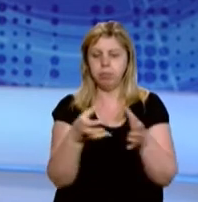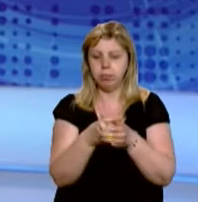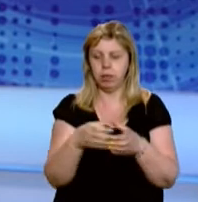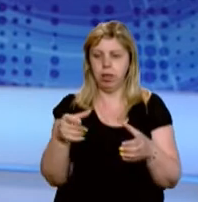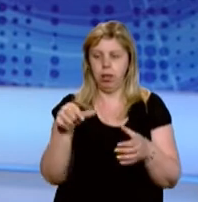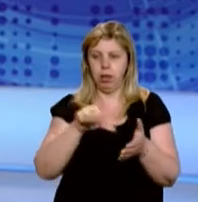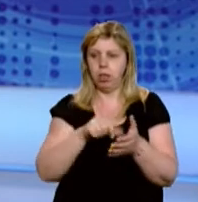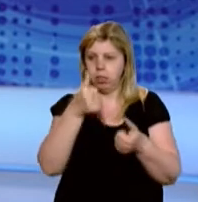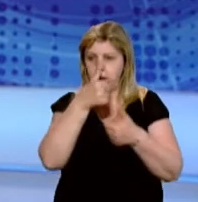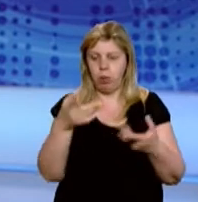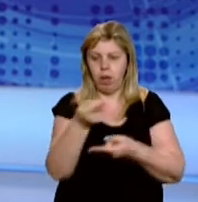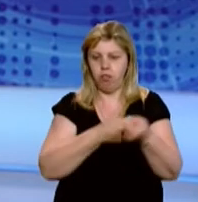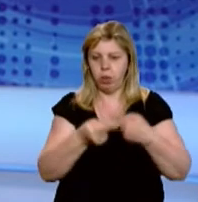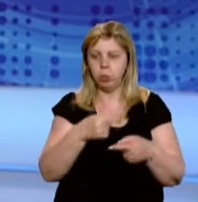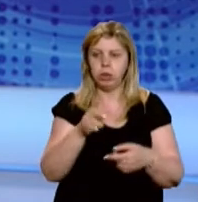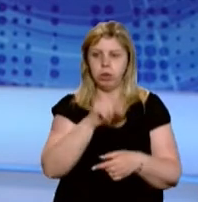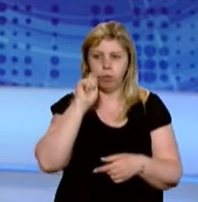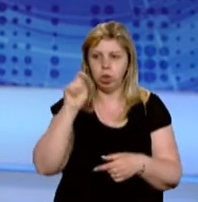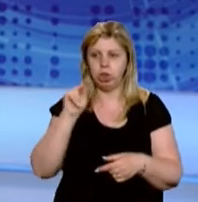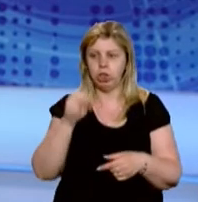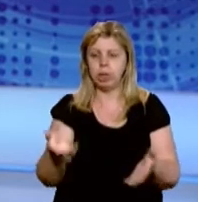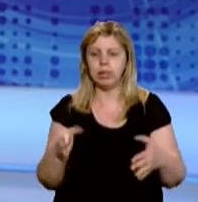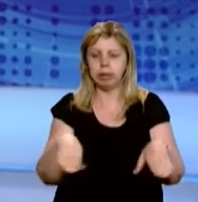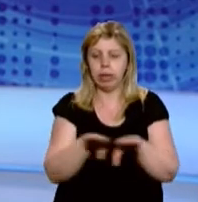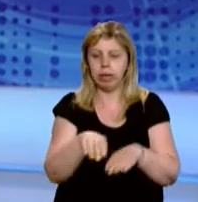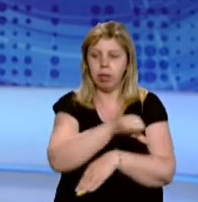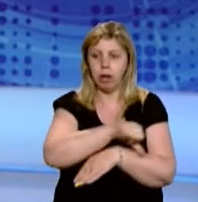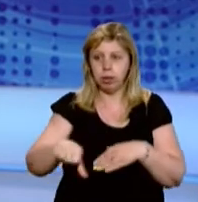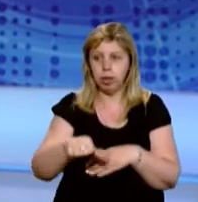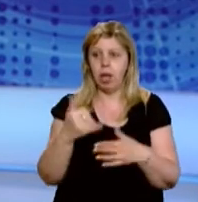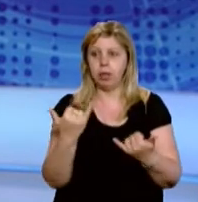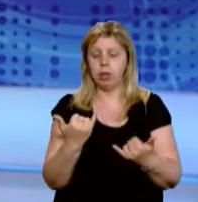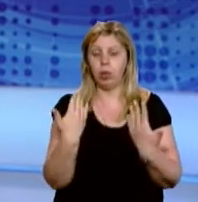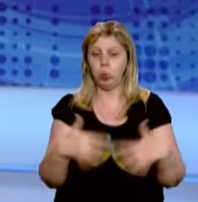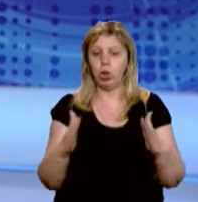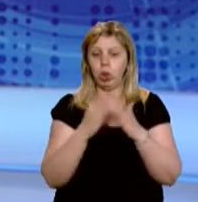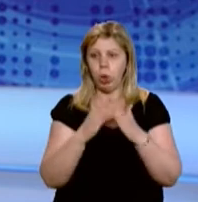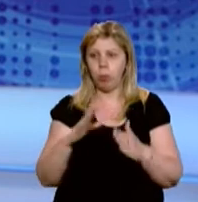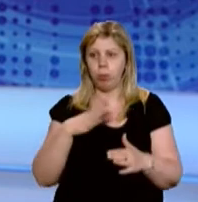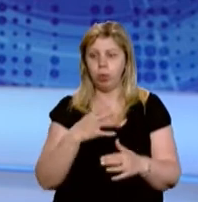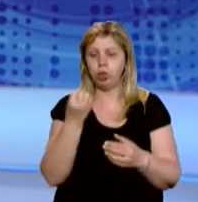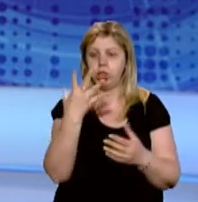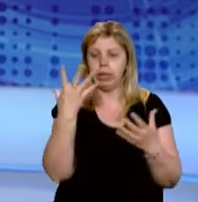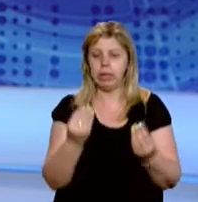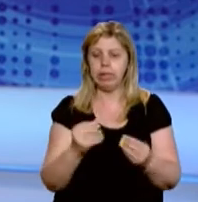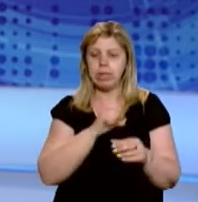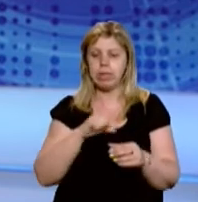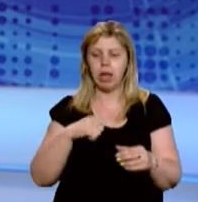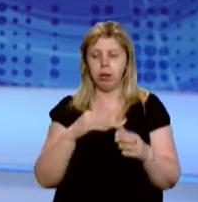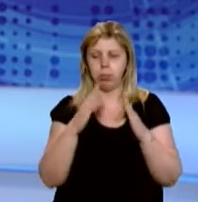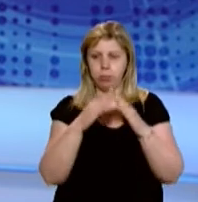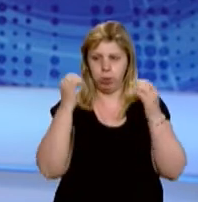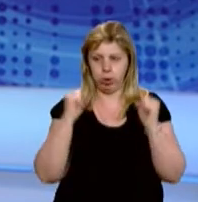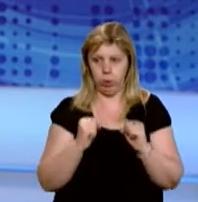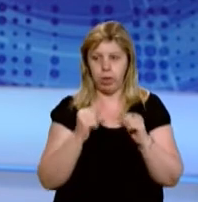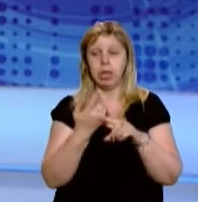екіпажу не могла повернутися до України через закриття кордонів. Наразі вона вже вдома і була 14 днів на самоізоляції.